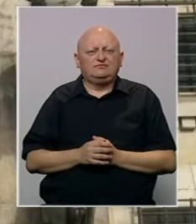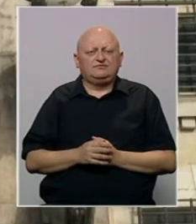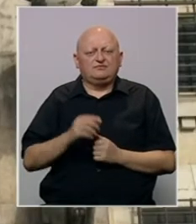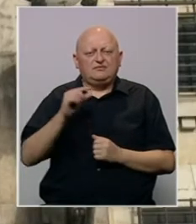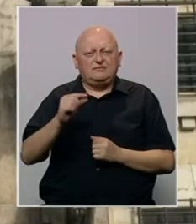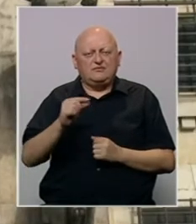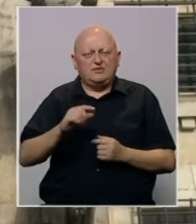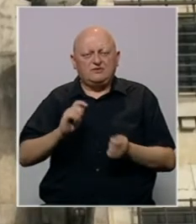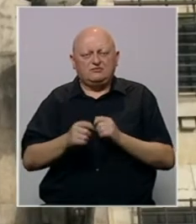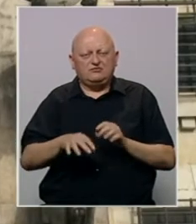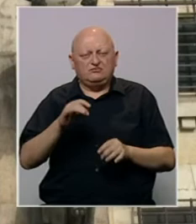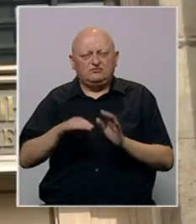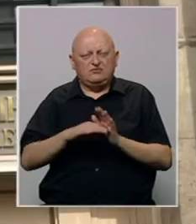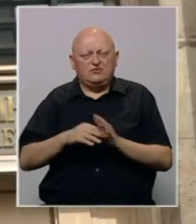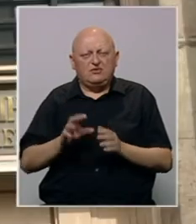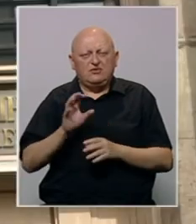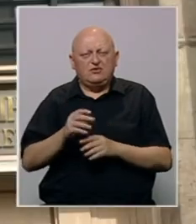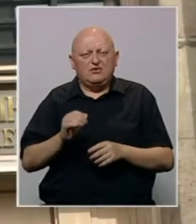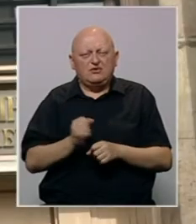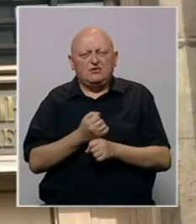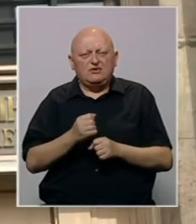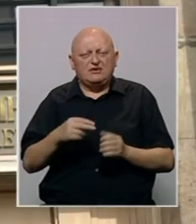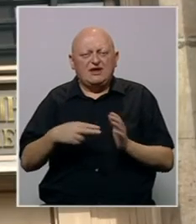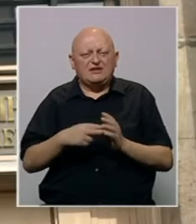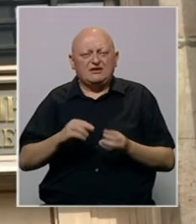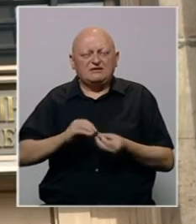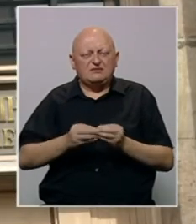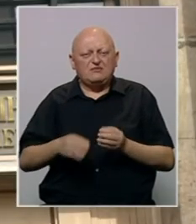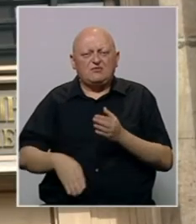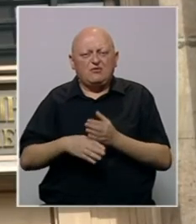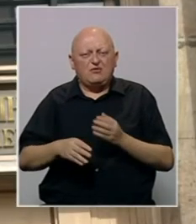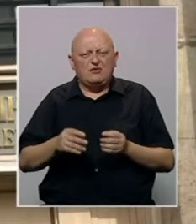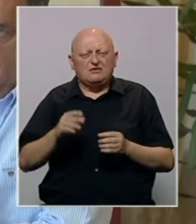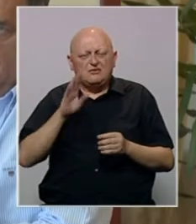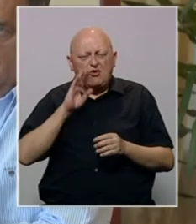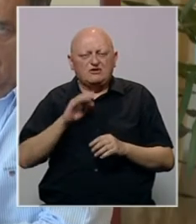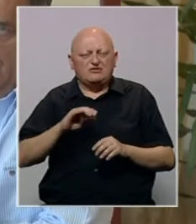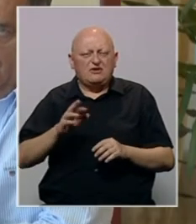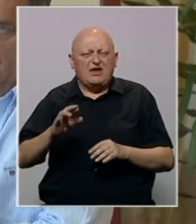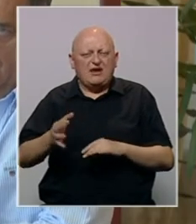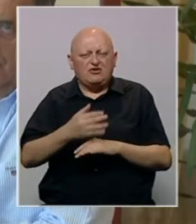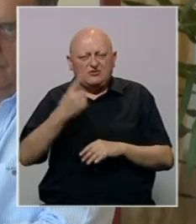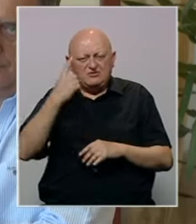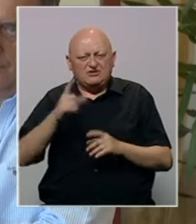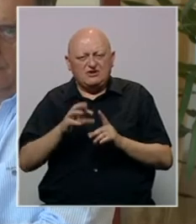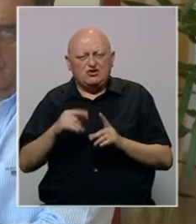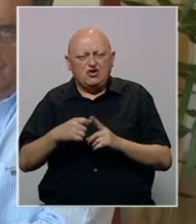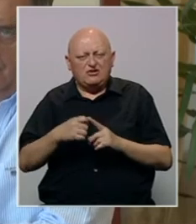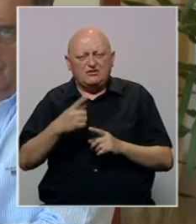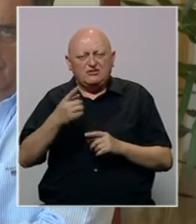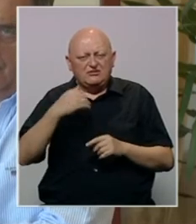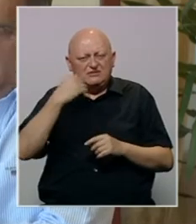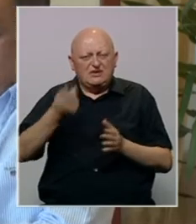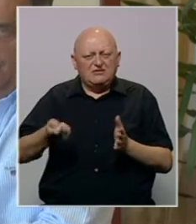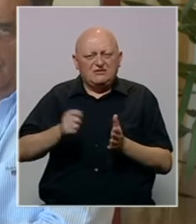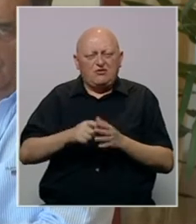Minimalnim izmjenama zakona uticalo bi se na saniranje energetske krize i pomoglo bi se BiH ekonomiji, smatra Milorad Dodik. Sramno je kaže da se